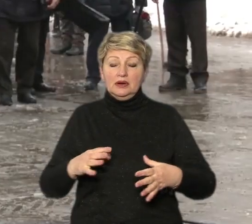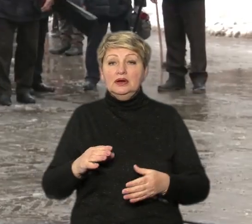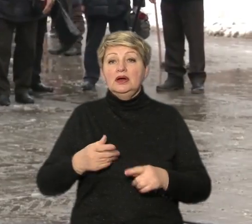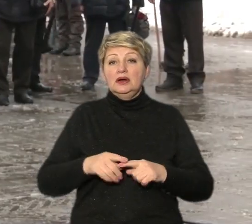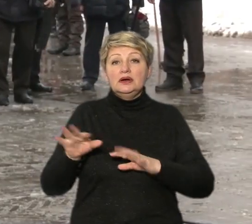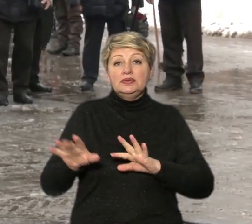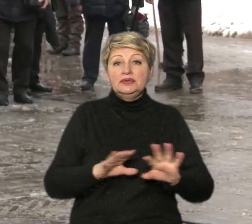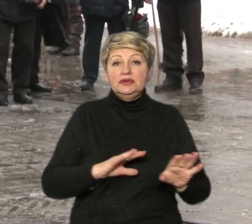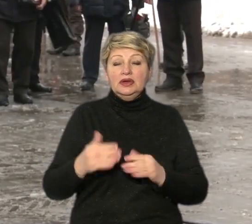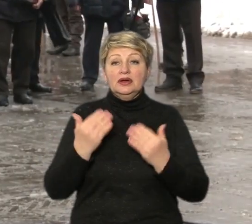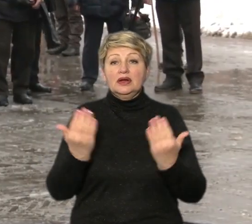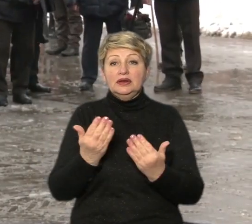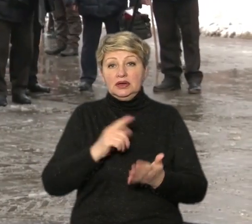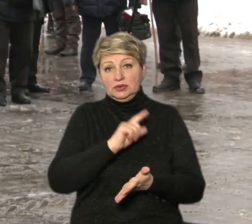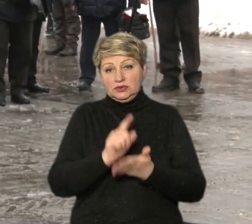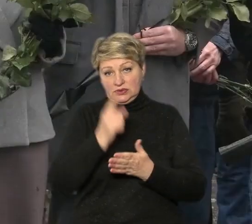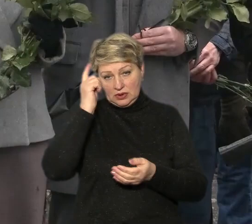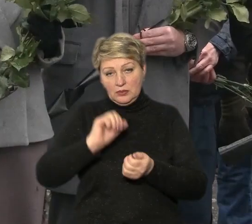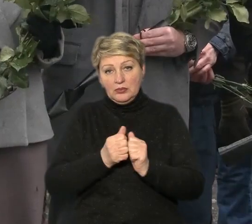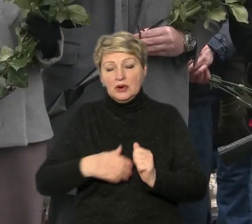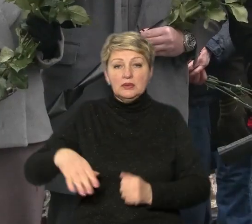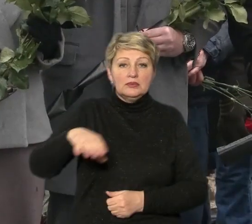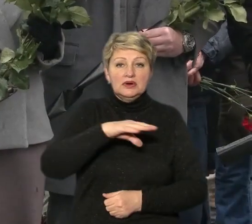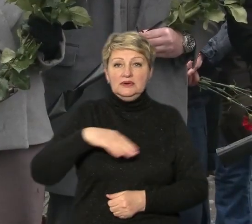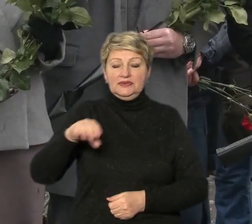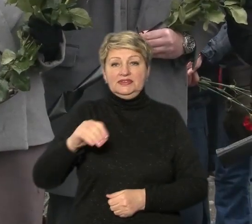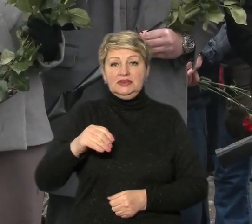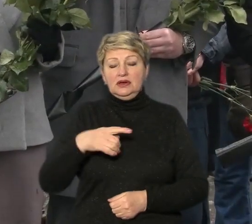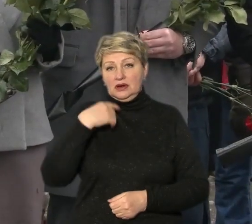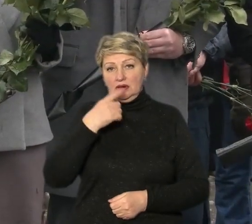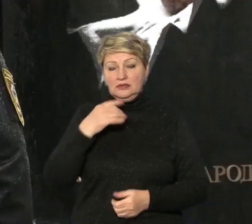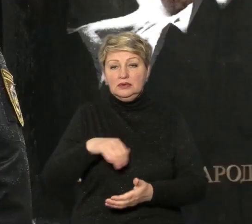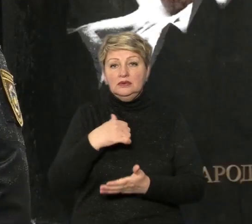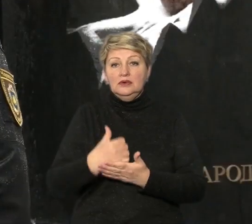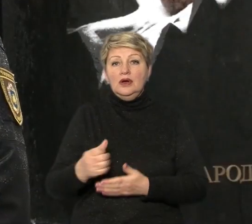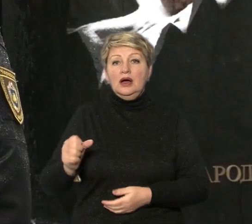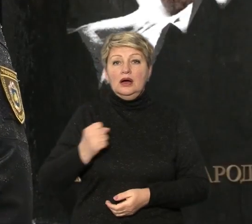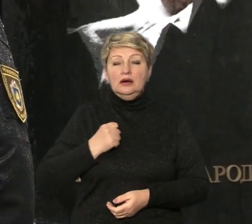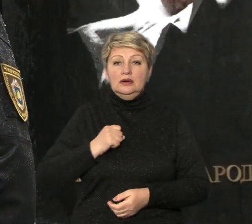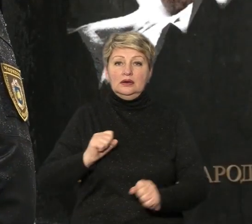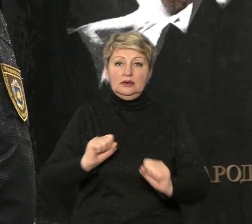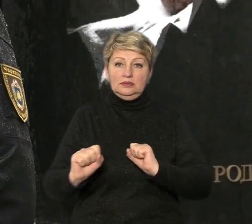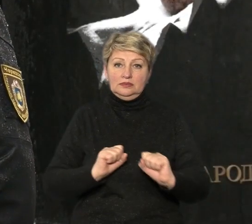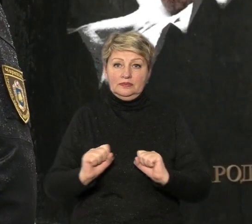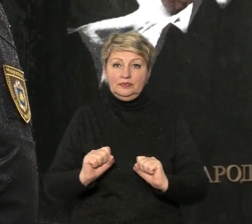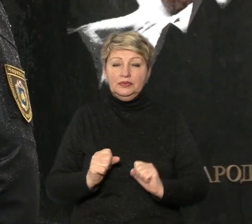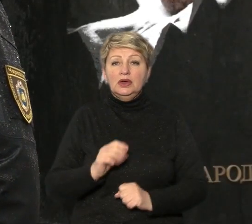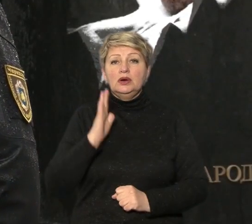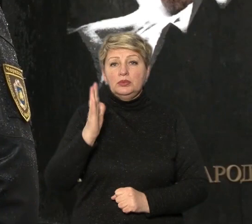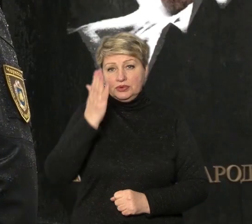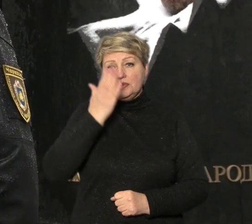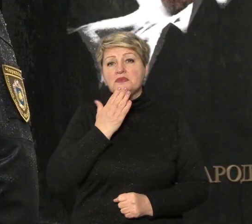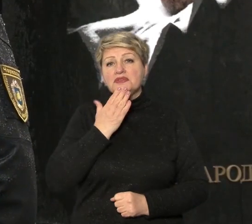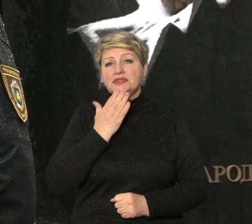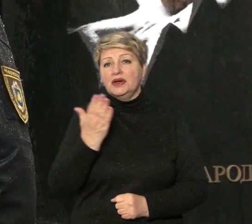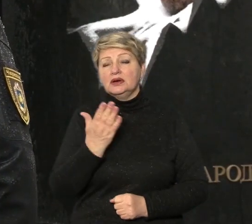мають пам'ятати усі, розповів голова обласної військової адміністрації Ігор Табурець. Будемо дякувати, скільки ми